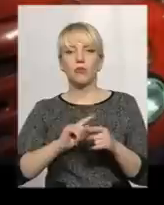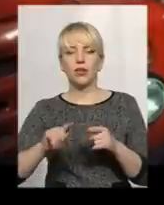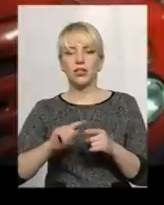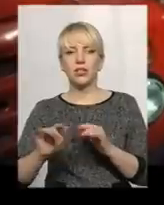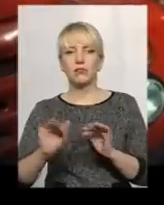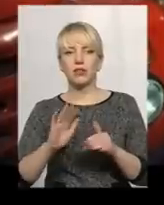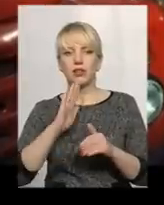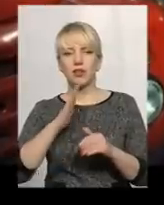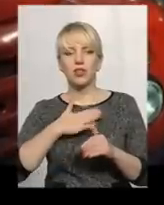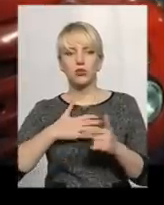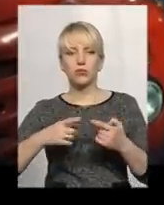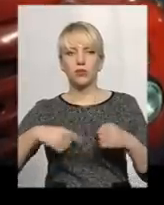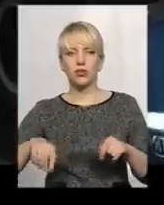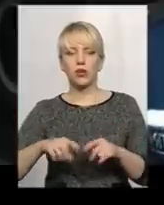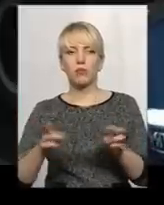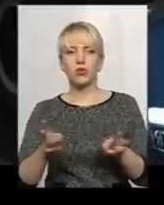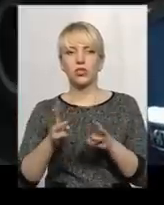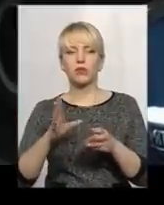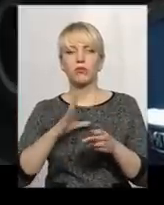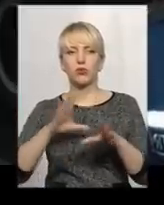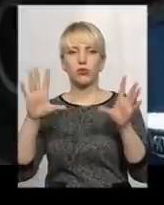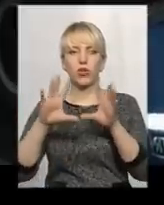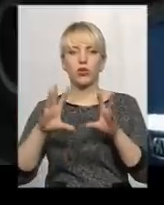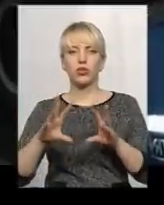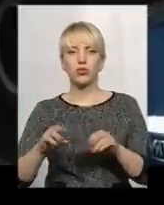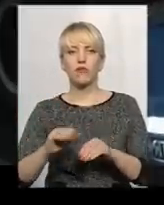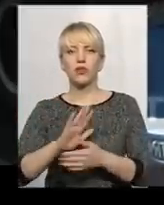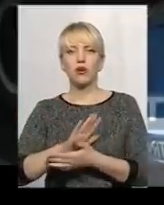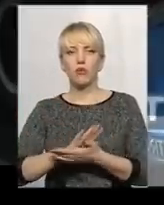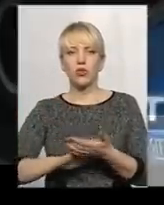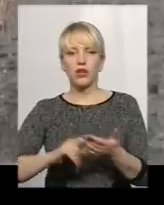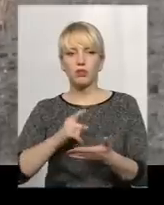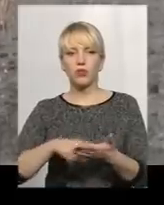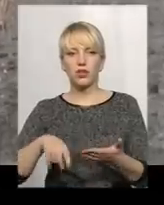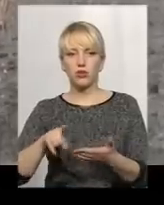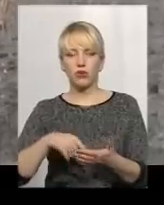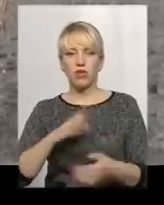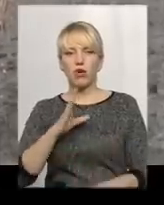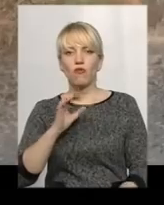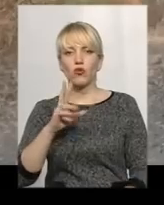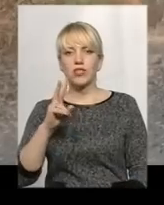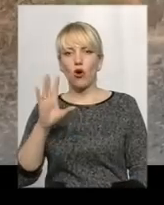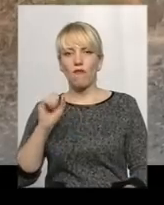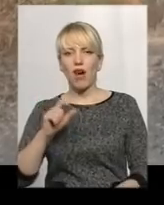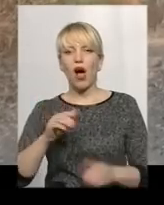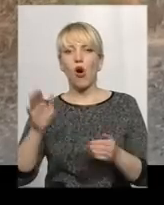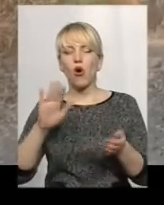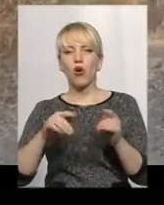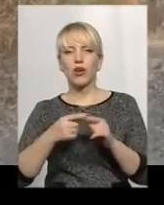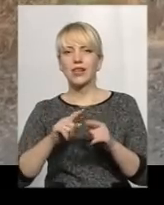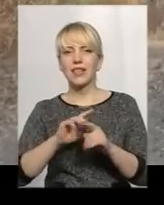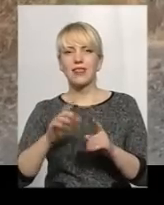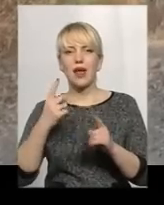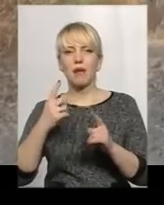нашого підрозділу, пожежа була локалізована і в подальшому ліквідовано. Гусикова гора – не перше згарища в межах